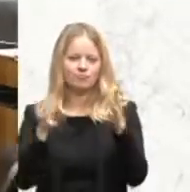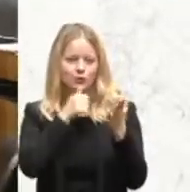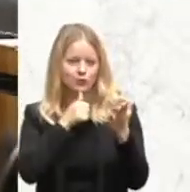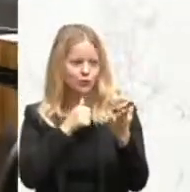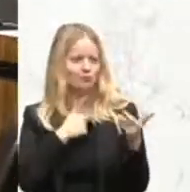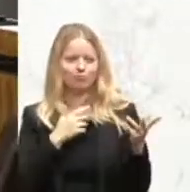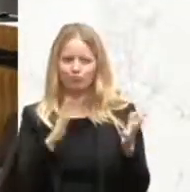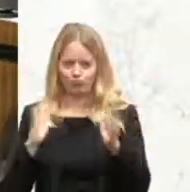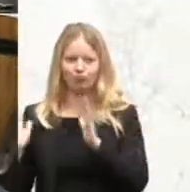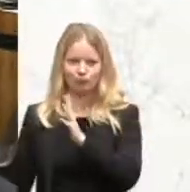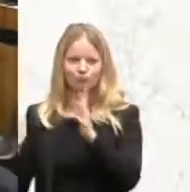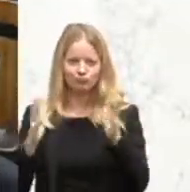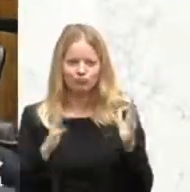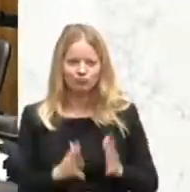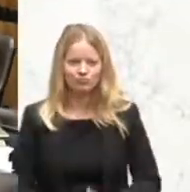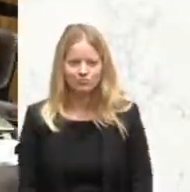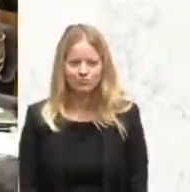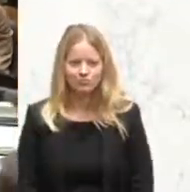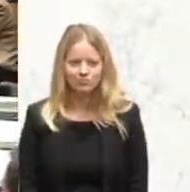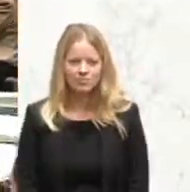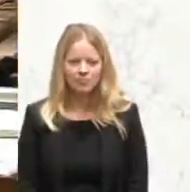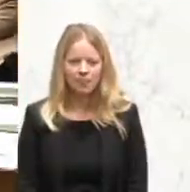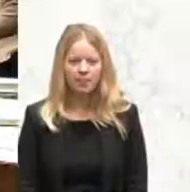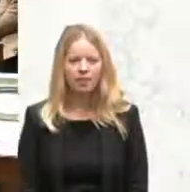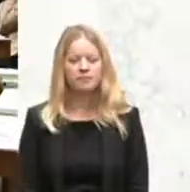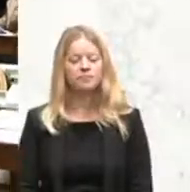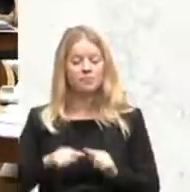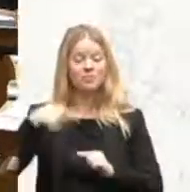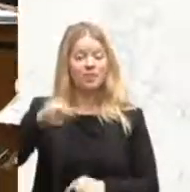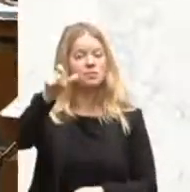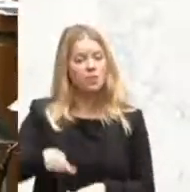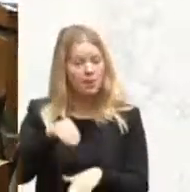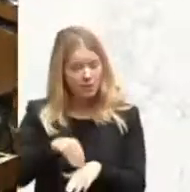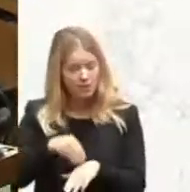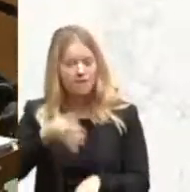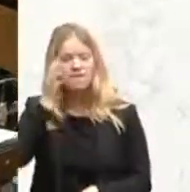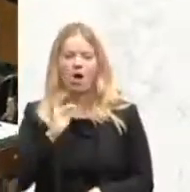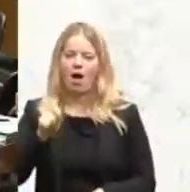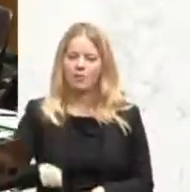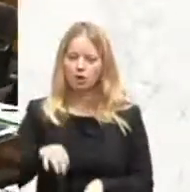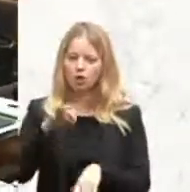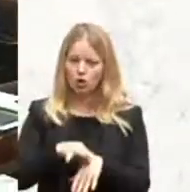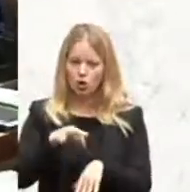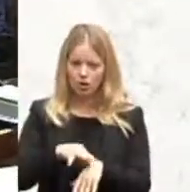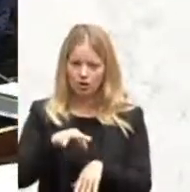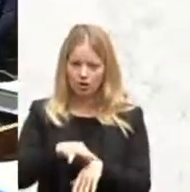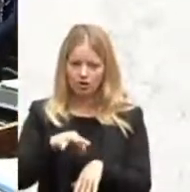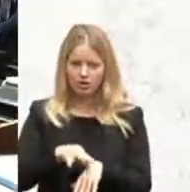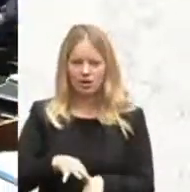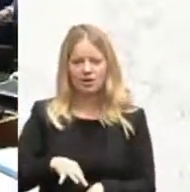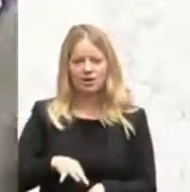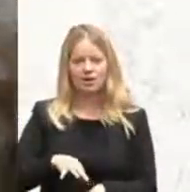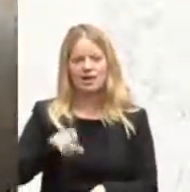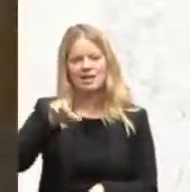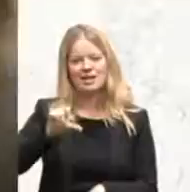radikalisiert werden gegen den Rechtsstaat und gegen die Demokratie. Deshalb begrüßt Koron den von der ÖVP geforderten